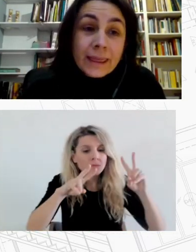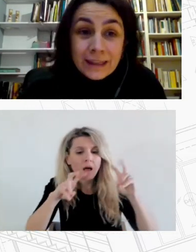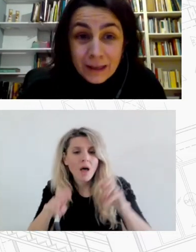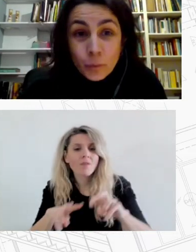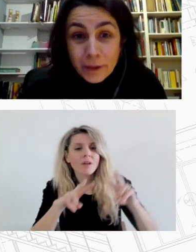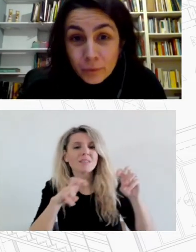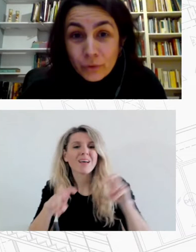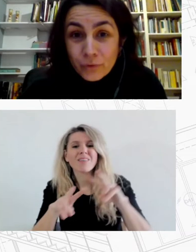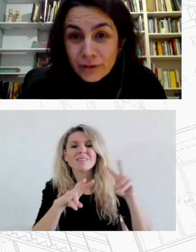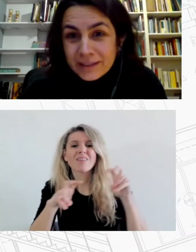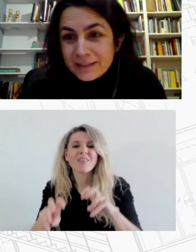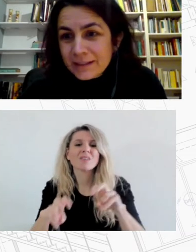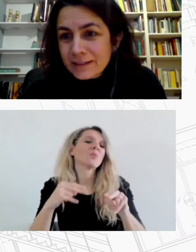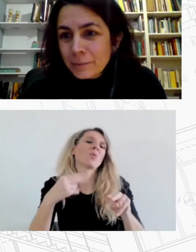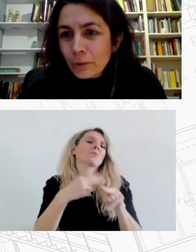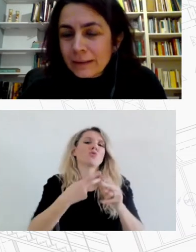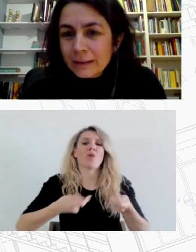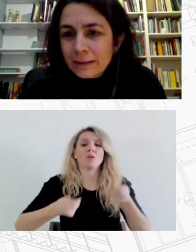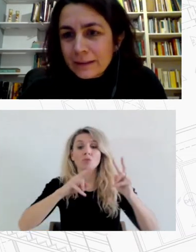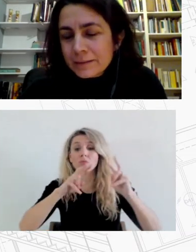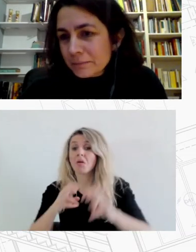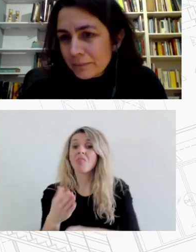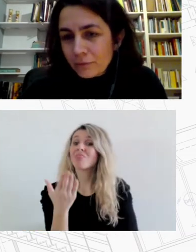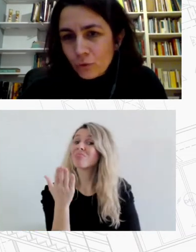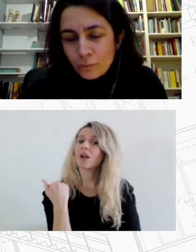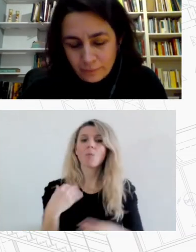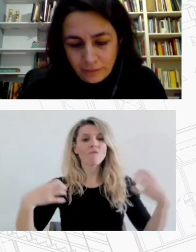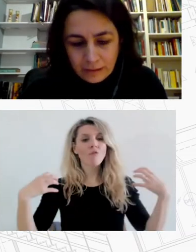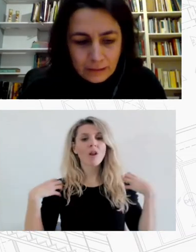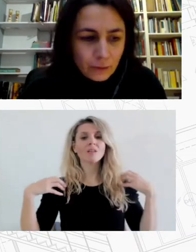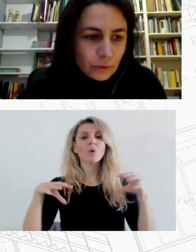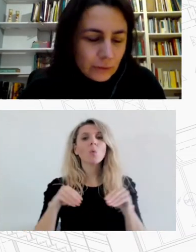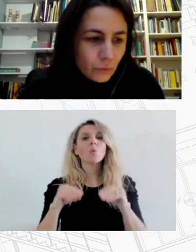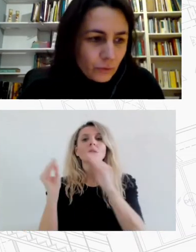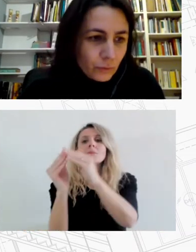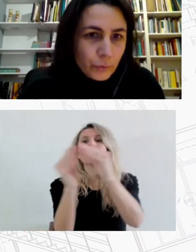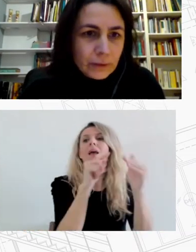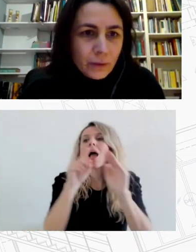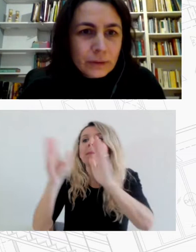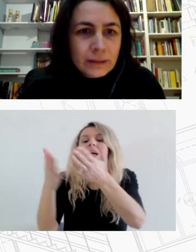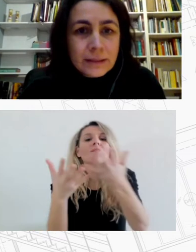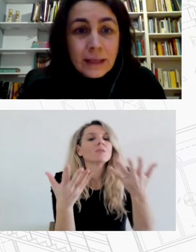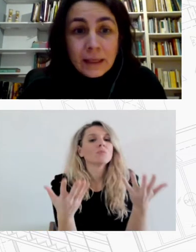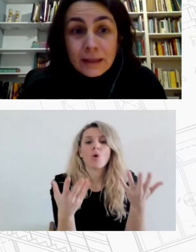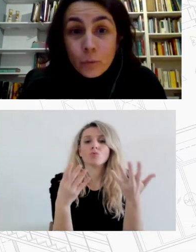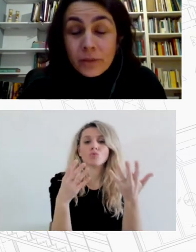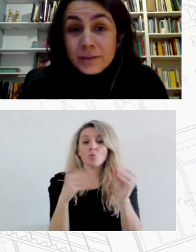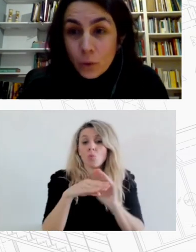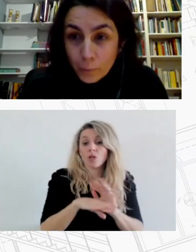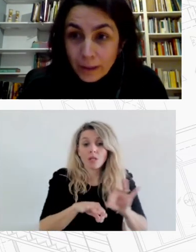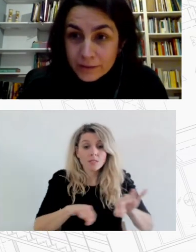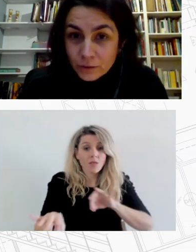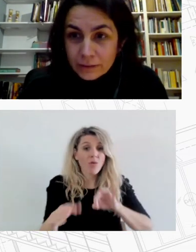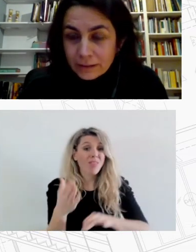δεν έχουμε αρμόδιο φορέ για τη στεγαστική πολιτική αυτό δείχνει λίγο και το βαθμό προτεραιότητας δεν έχουμε